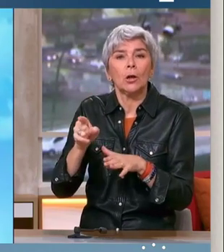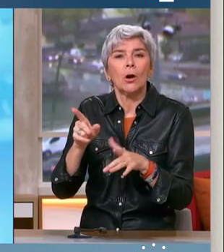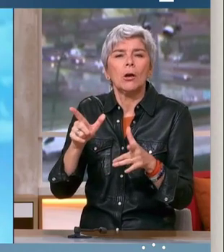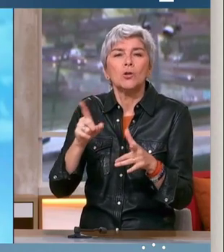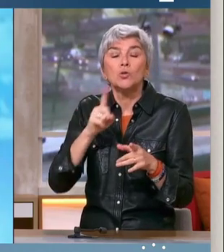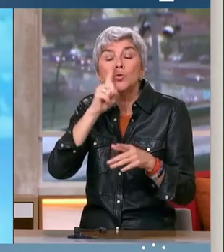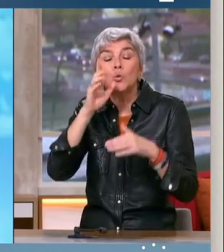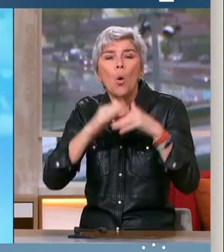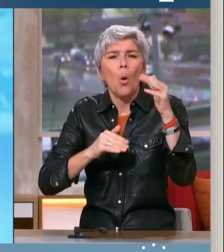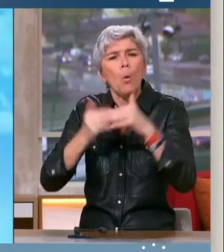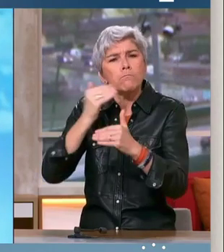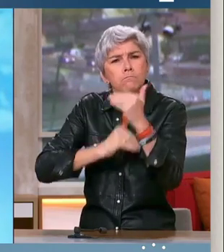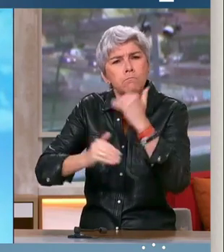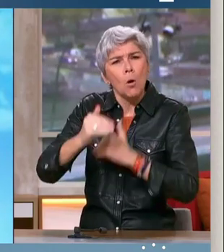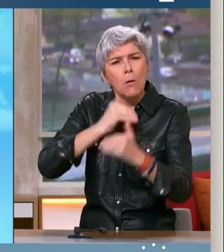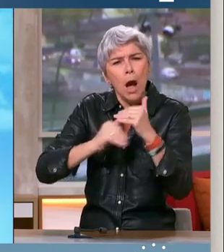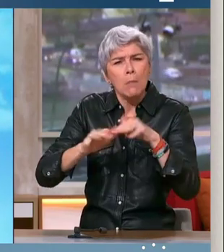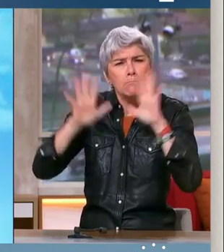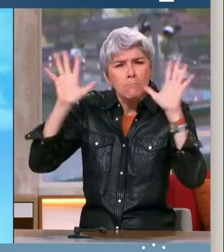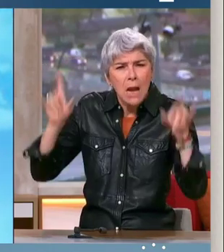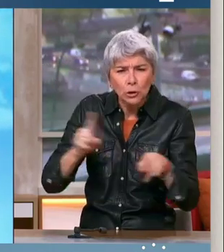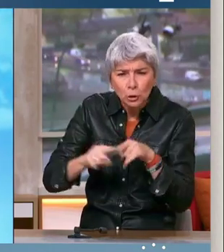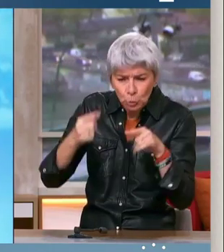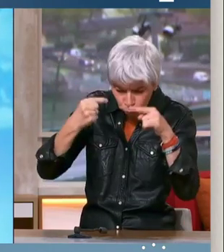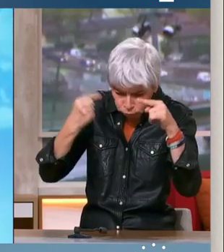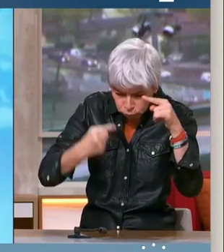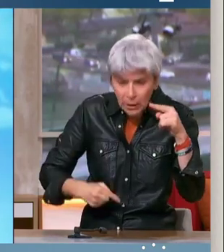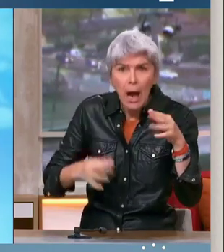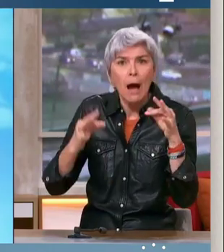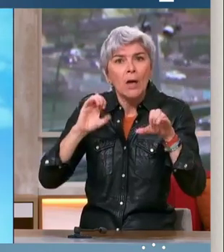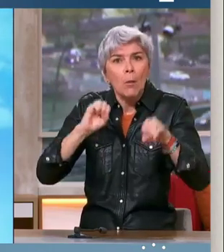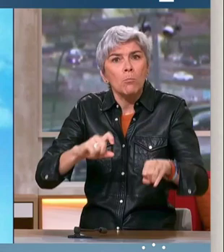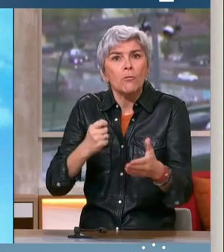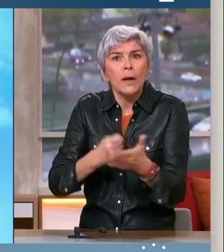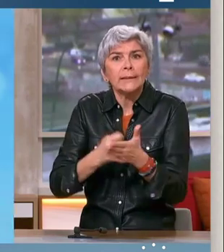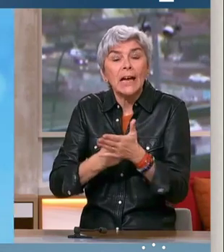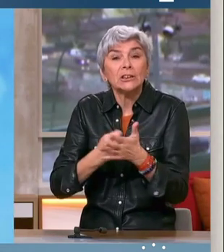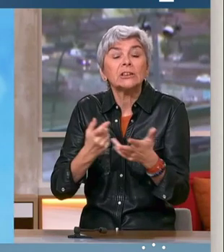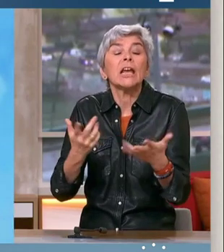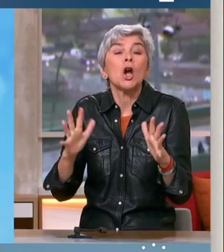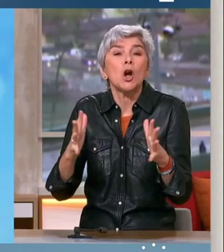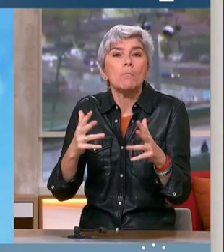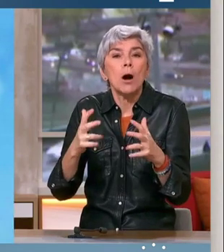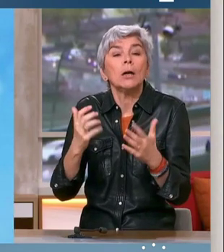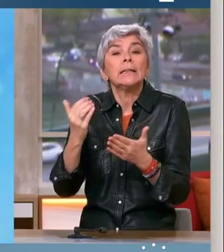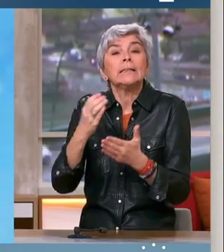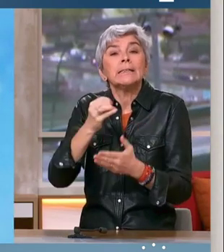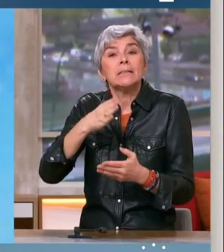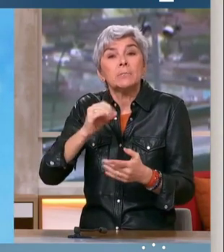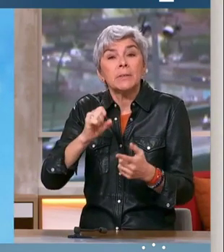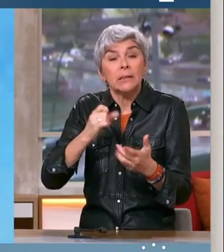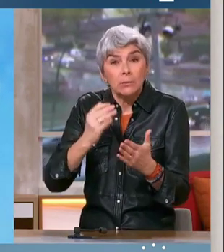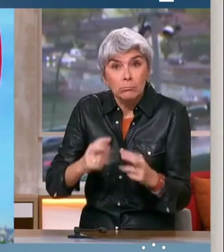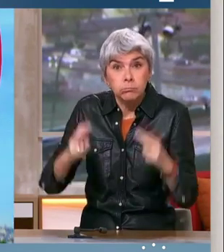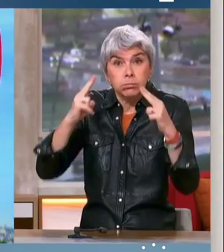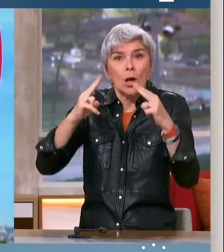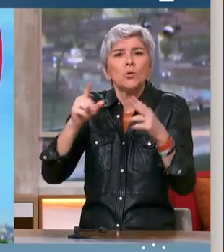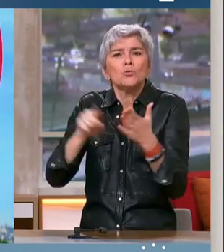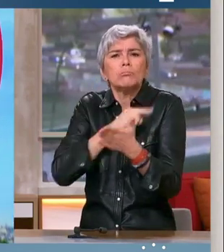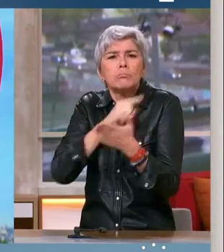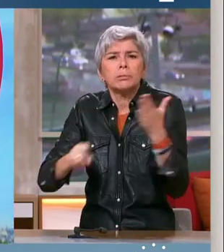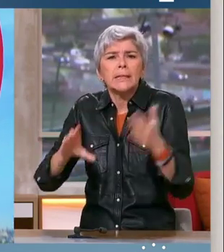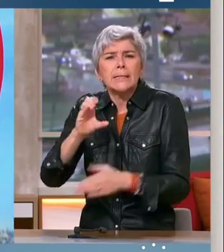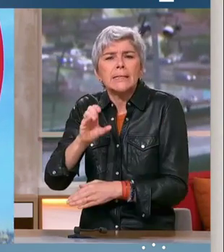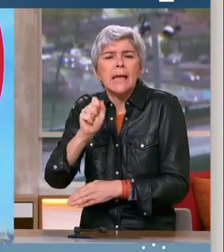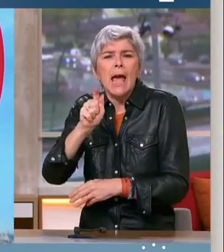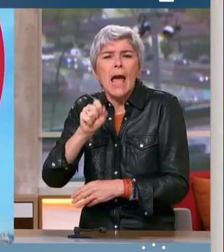jours heureux, vous avez un programme très fourni, sur le pouvoir d'achat en particulier, avec l'augmentation du SMIC, la suppression de la CSG pour les